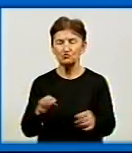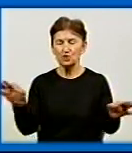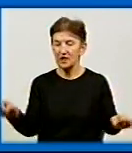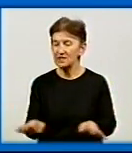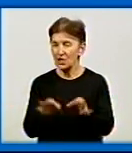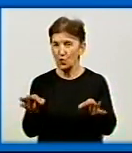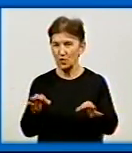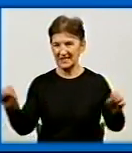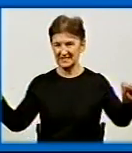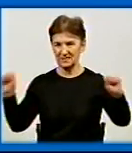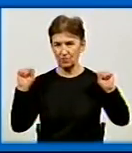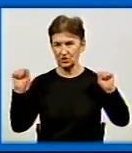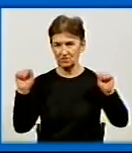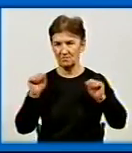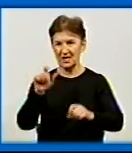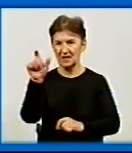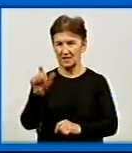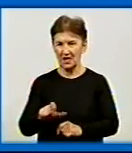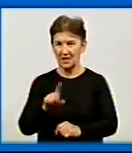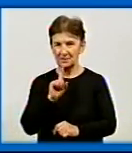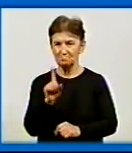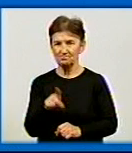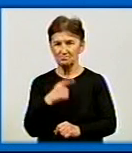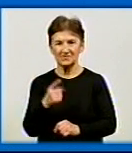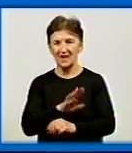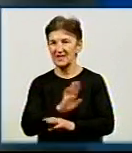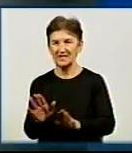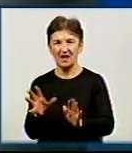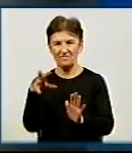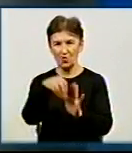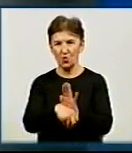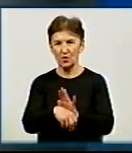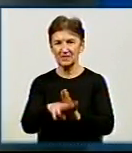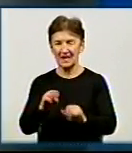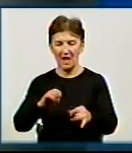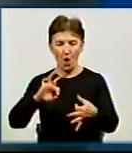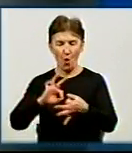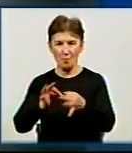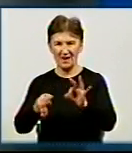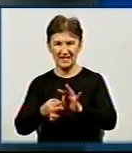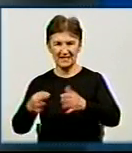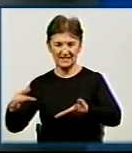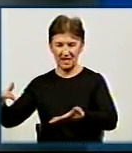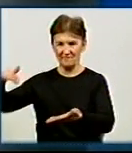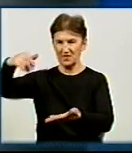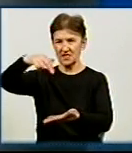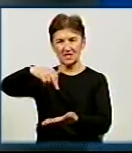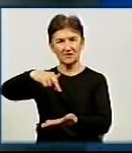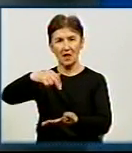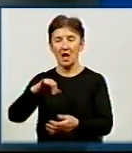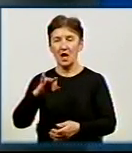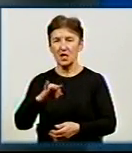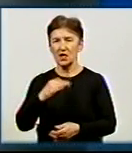спортсмен Кіровоградщини... Найкращий спортсмен року. Не сходив на Олімпійський п'єдестал ні в цій номінації. І